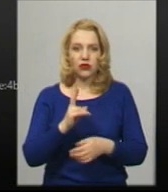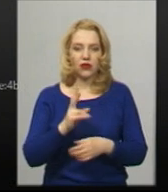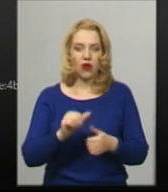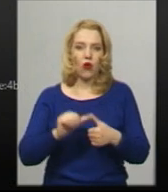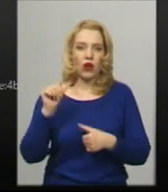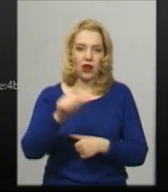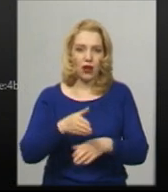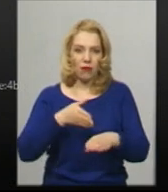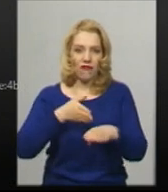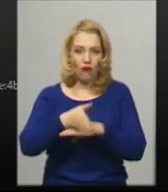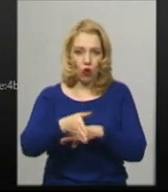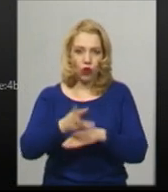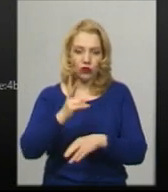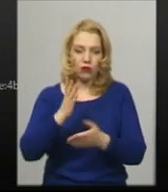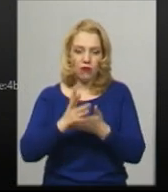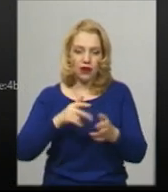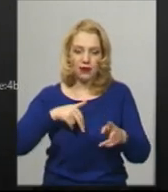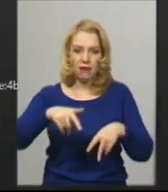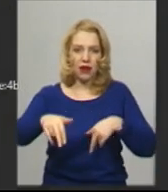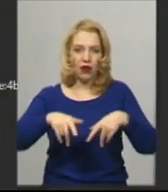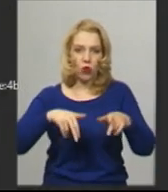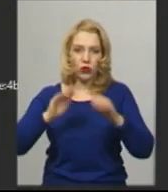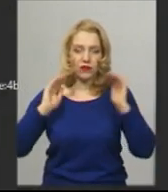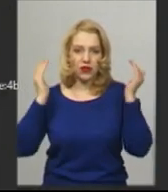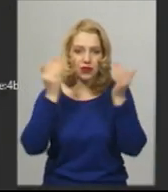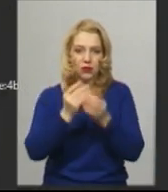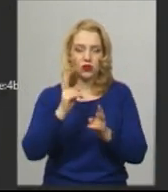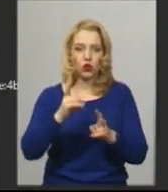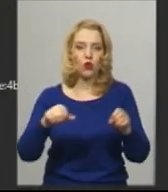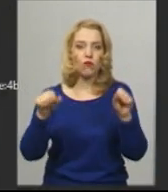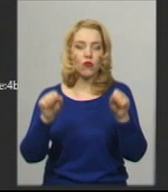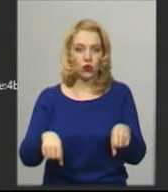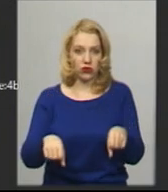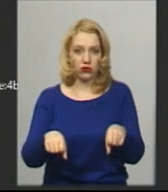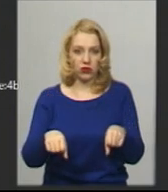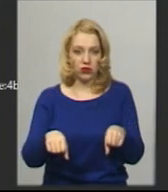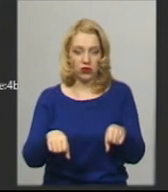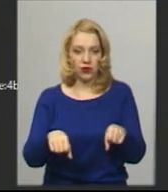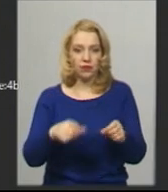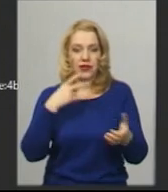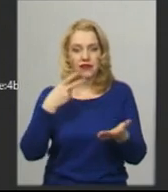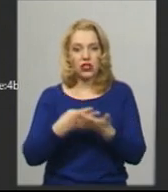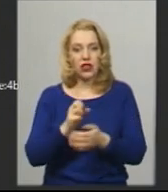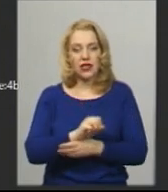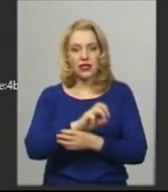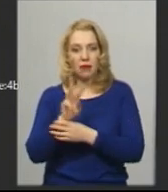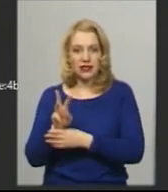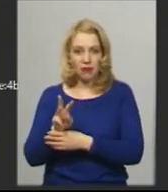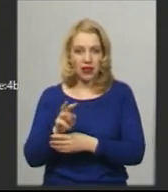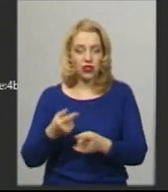мають переходи до реанімації, які можуть, в принципі, зважаючи на забезпеченість,